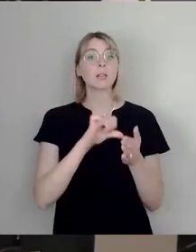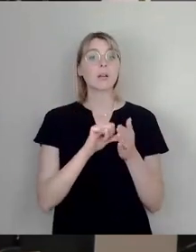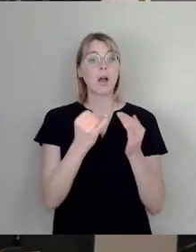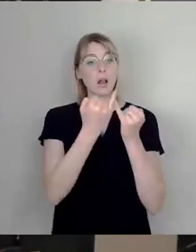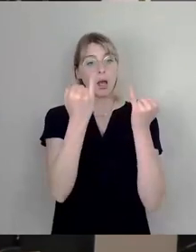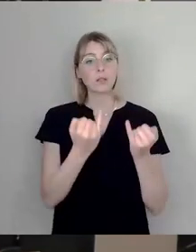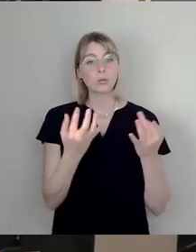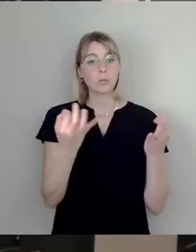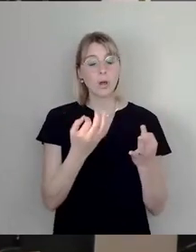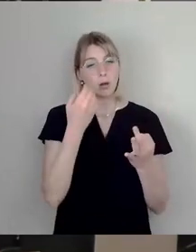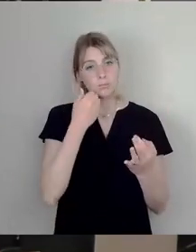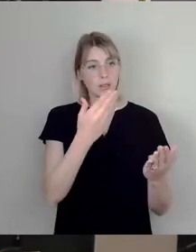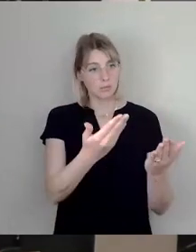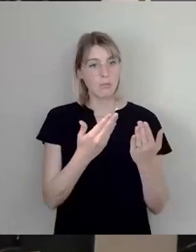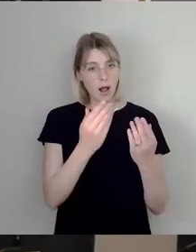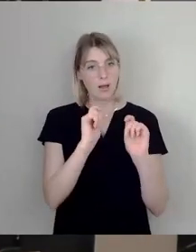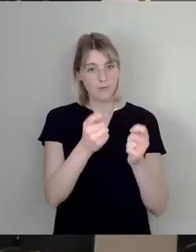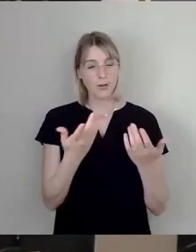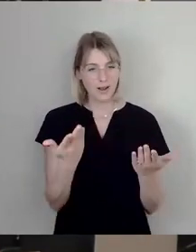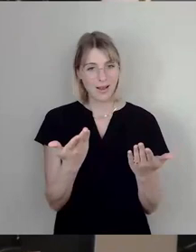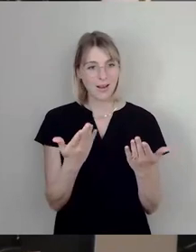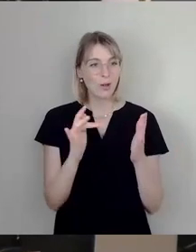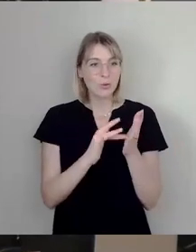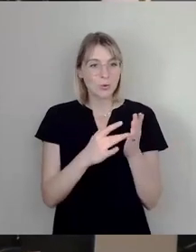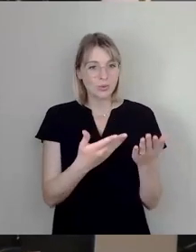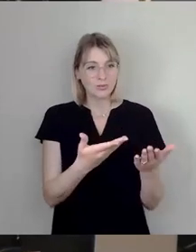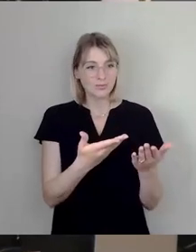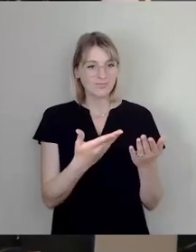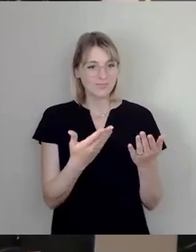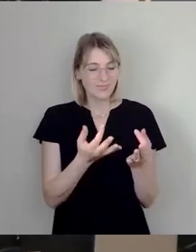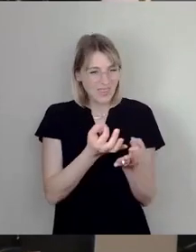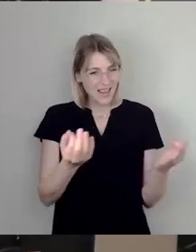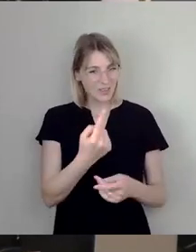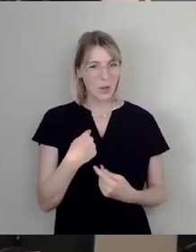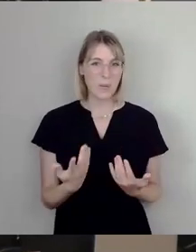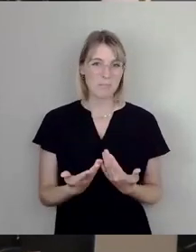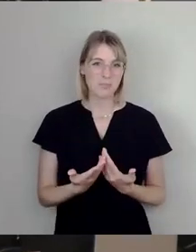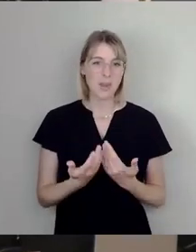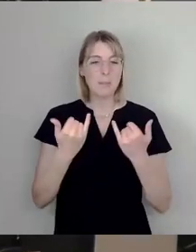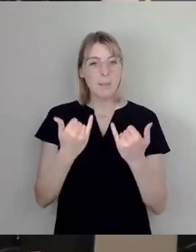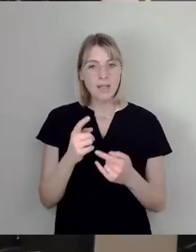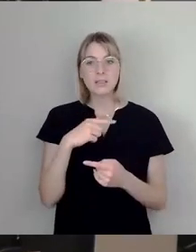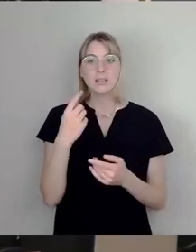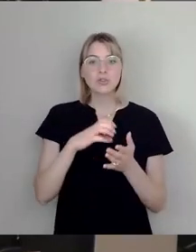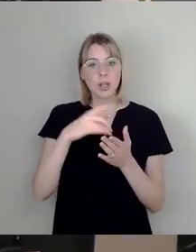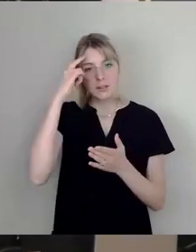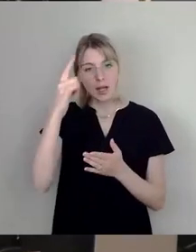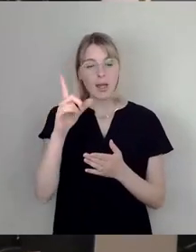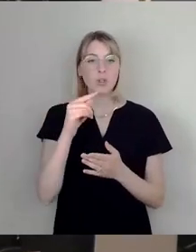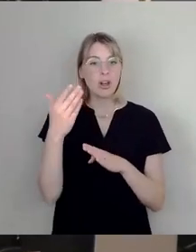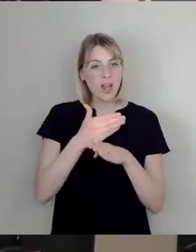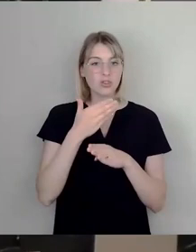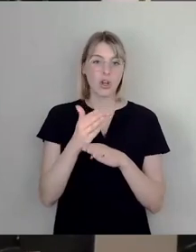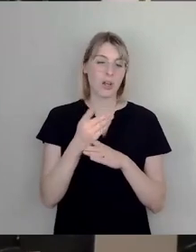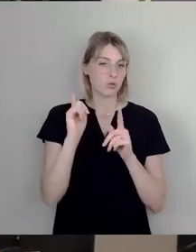schlagen Sie mir mal vor, wo die sein soll. Da kommt nämlich gar nichts. Und wir sitzen hier im Stadtrat in einem Entscheidungsgremium. Das heißt, hier werden die Entscheidungen getroffen